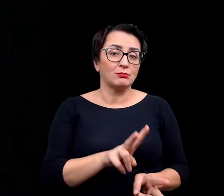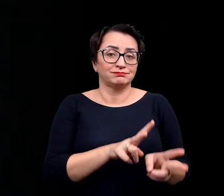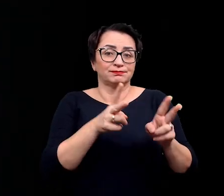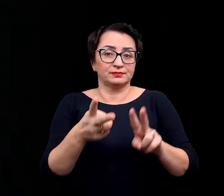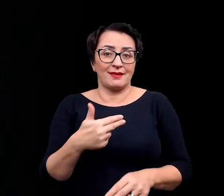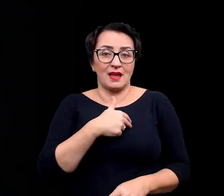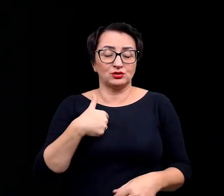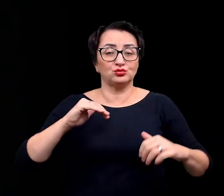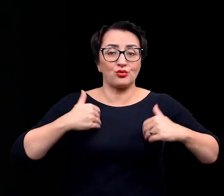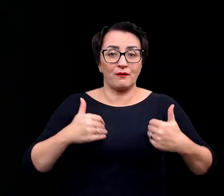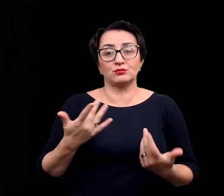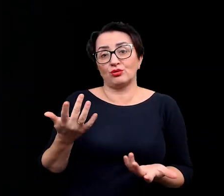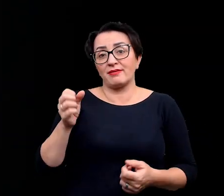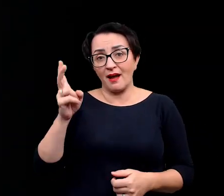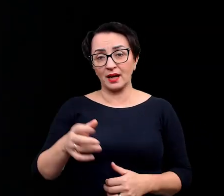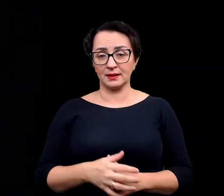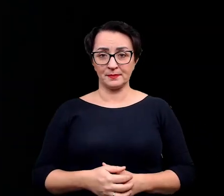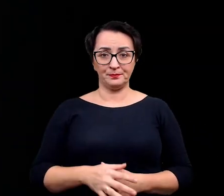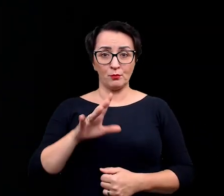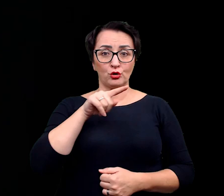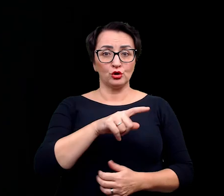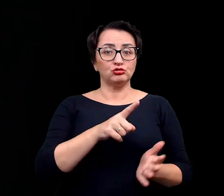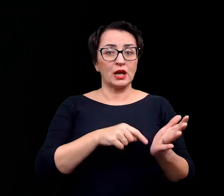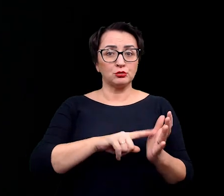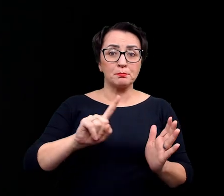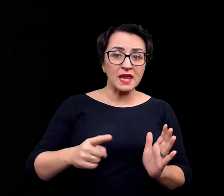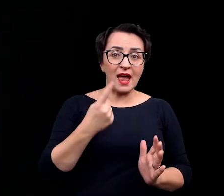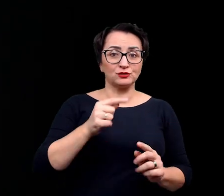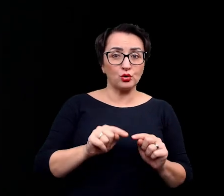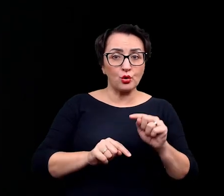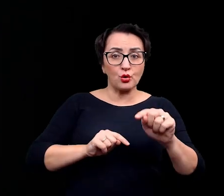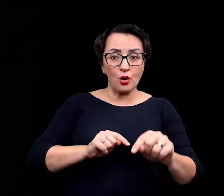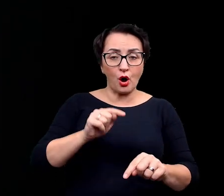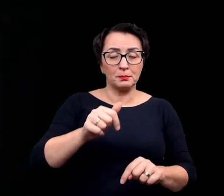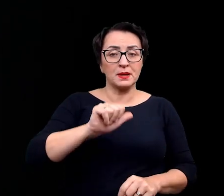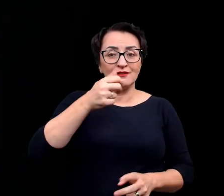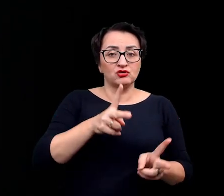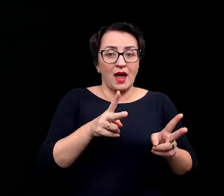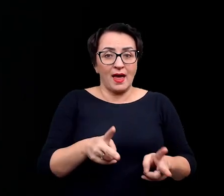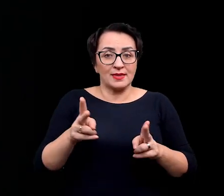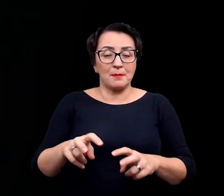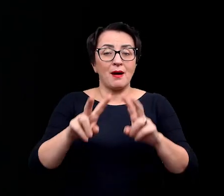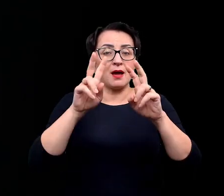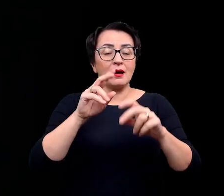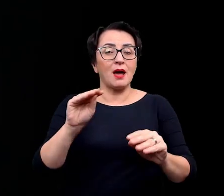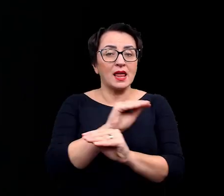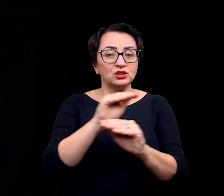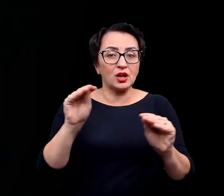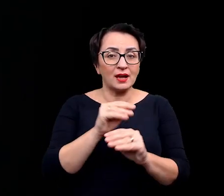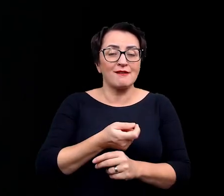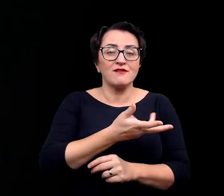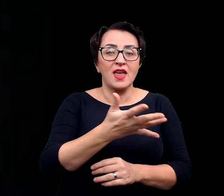nasze zdrowie. Tak. Bo to często są pierwsze kroki, pierwsze etapy leczenia wielu,